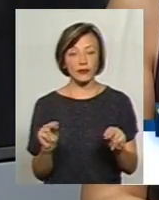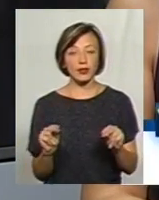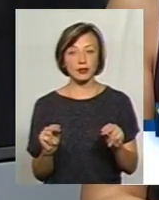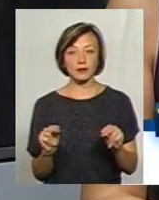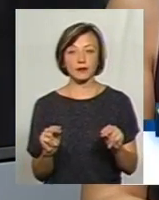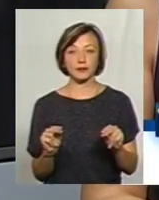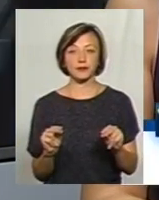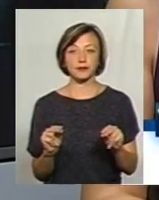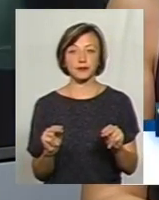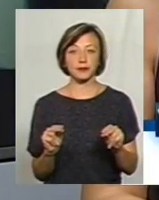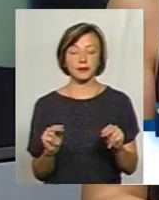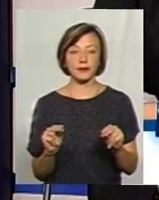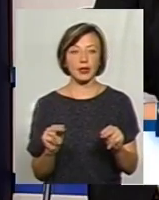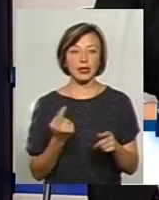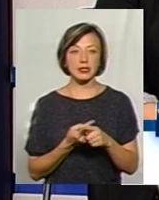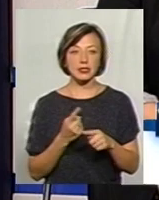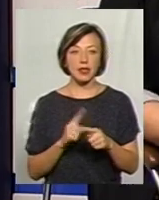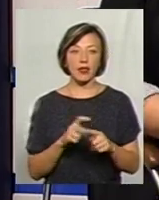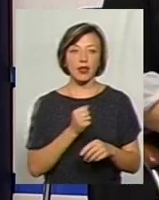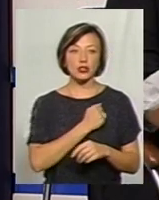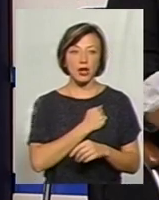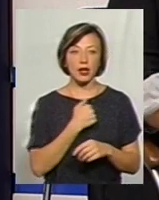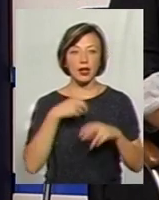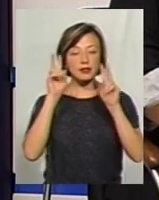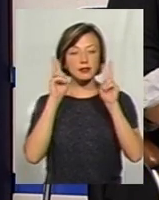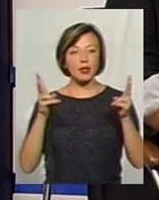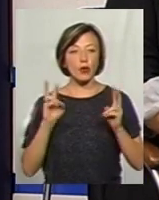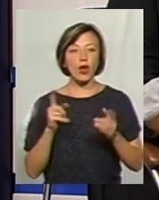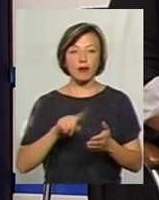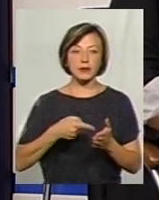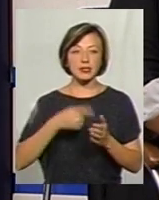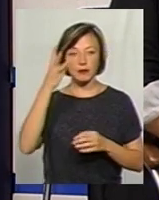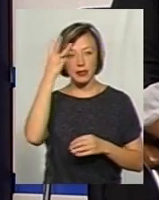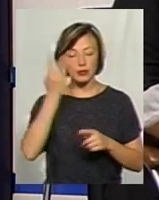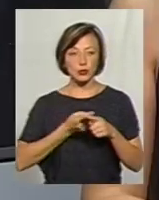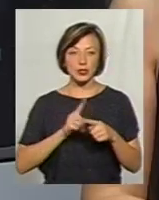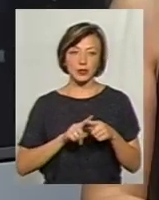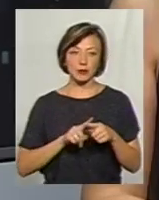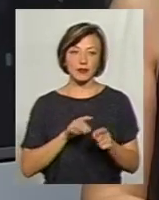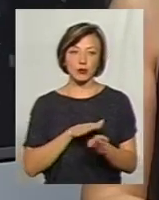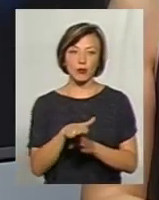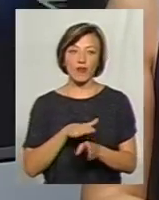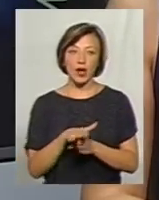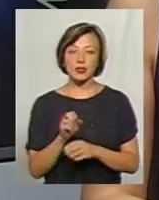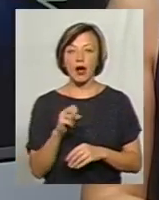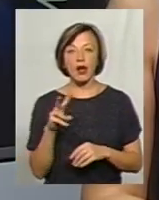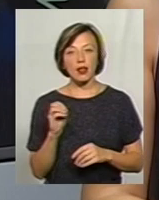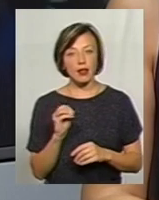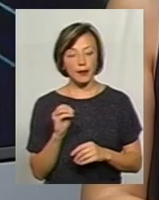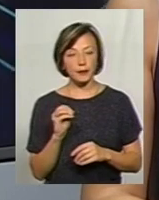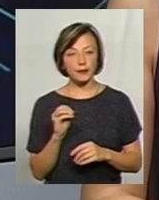Будемо в цьому відвертим, це, на жаль, я не знаю, як в місті Хмельницькому з цим відбувається, але,